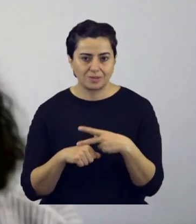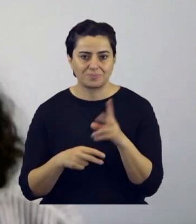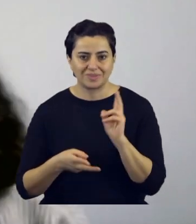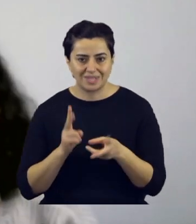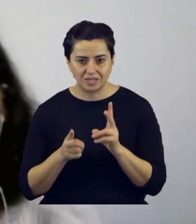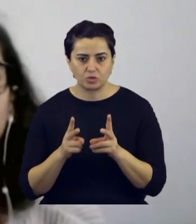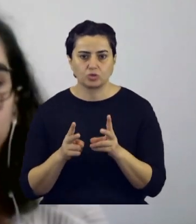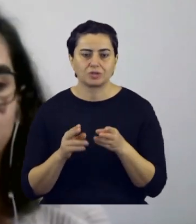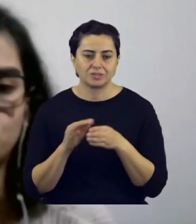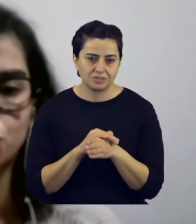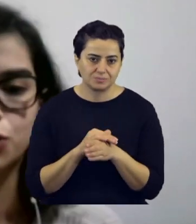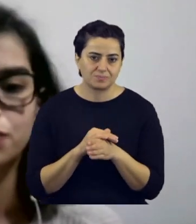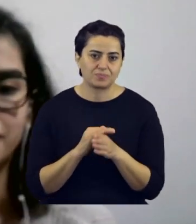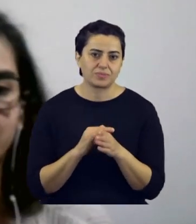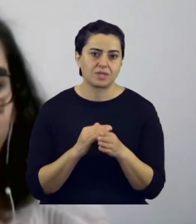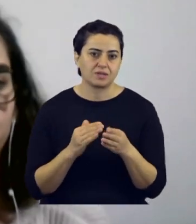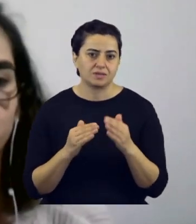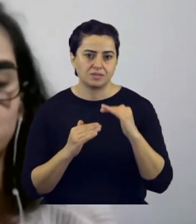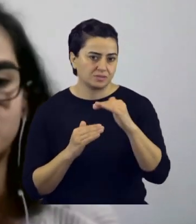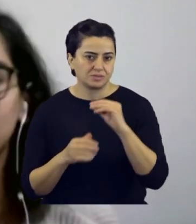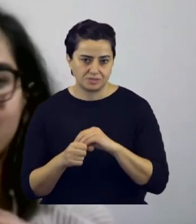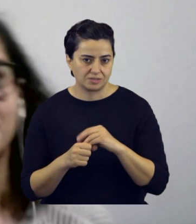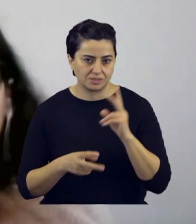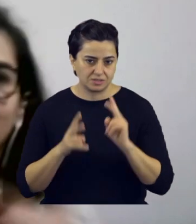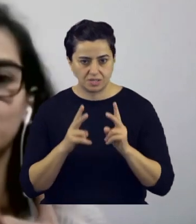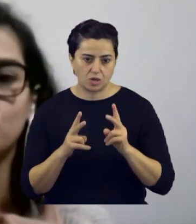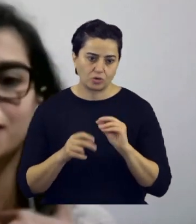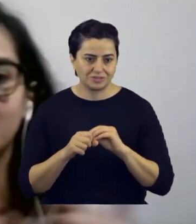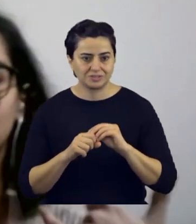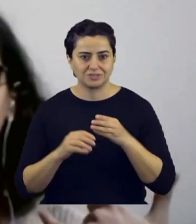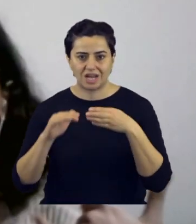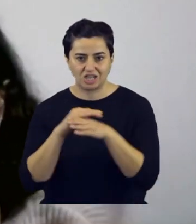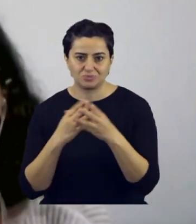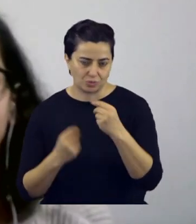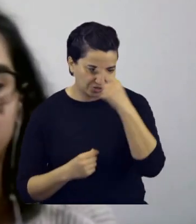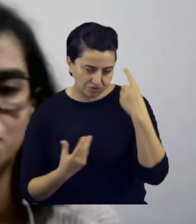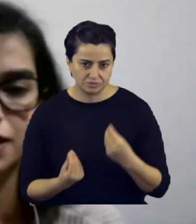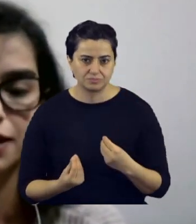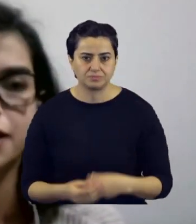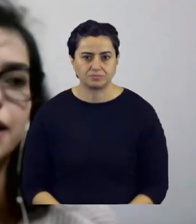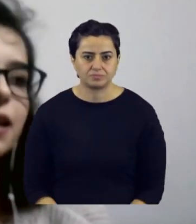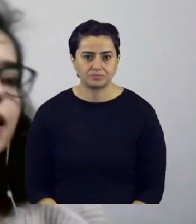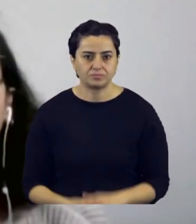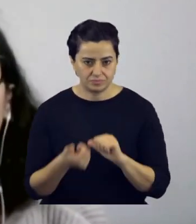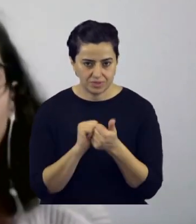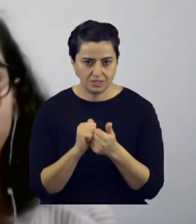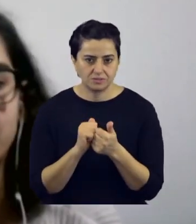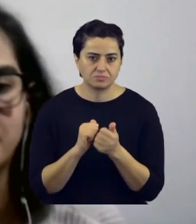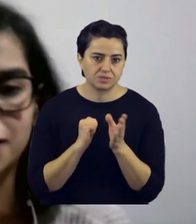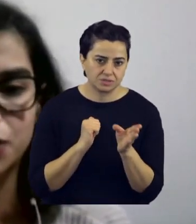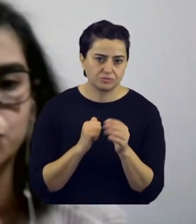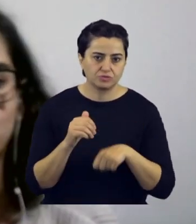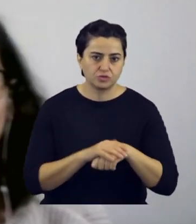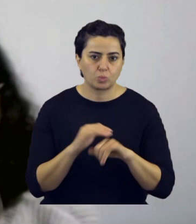denedim. Tiyatroda bulundum. İşte kitlere ulaşmak için belki dedim tiyatroyla ulaşabilirim istediğim kitlere. Sporla